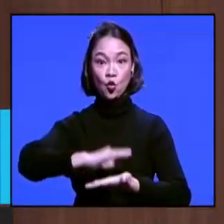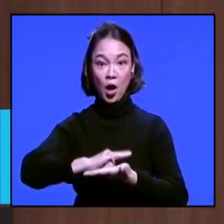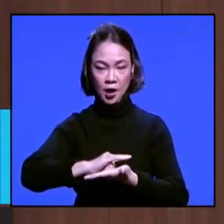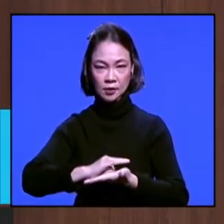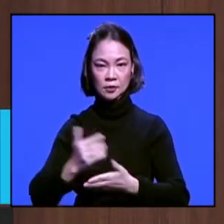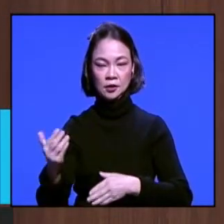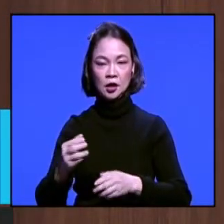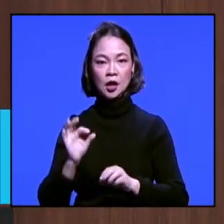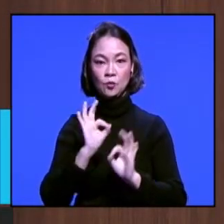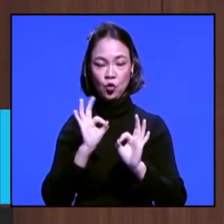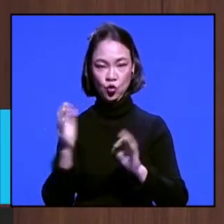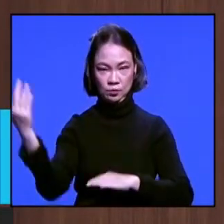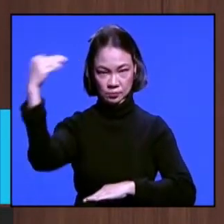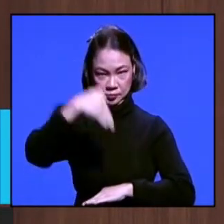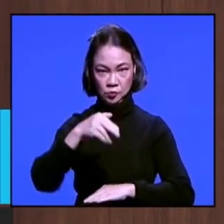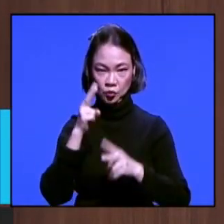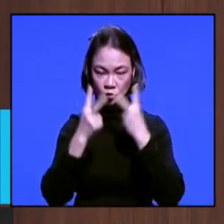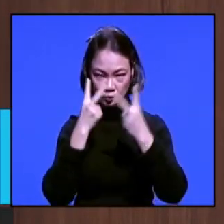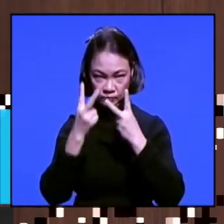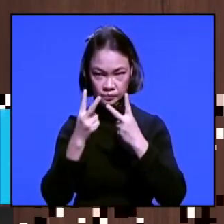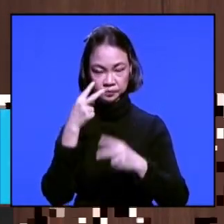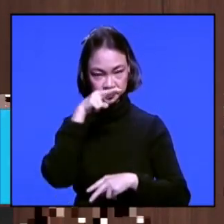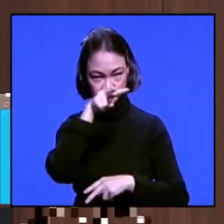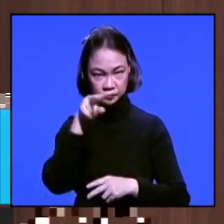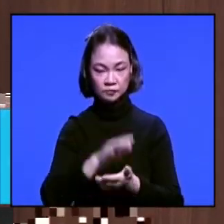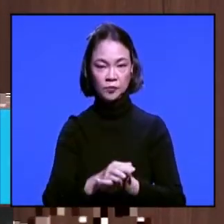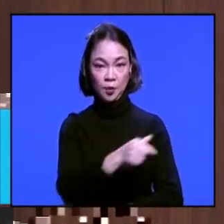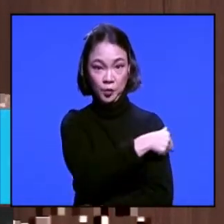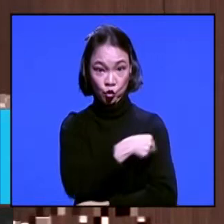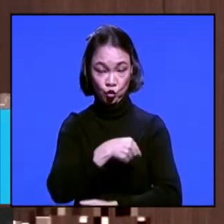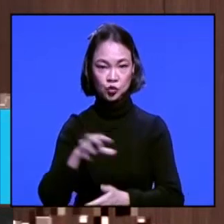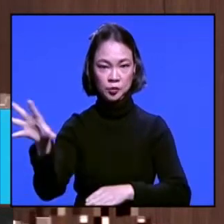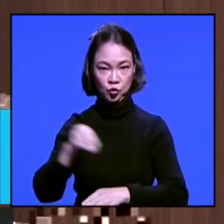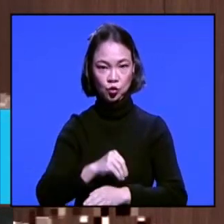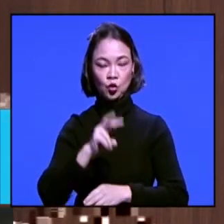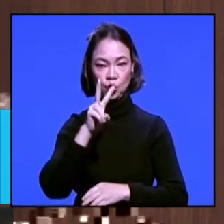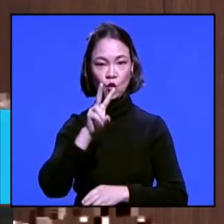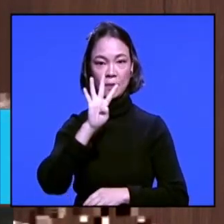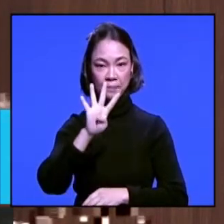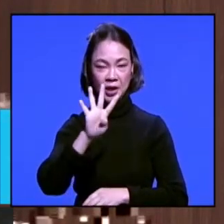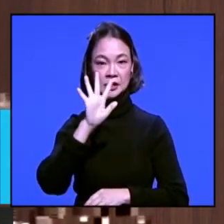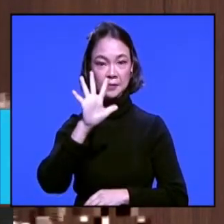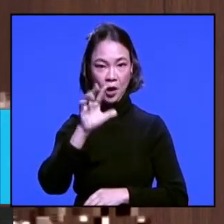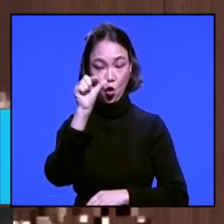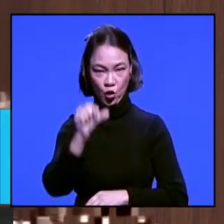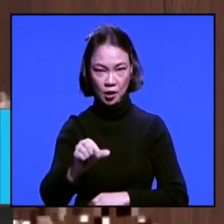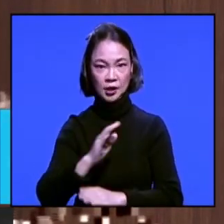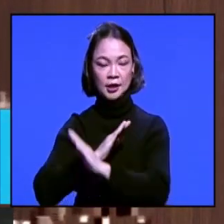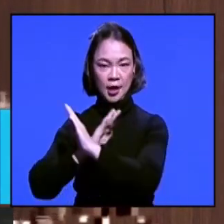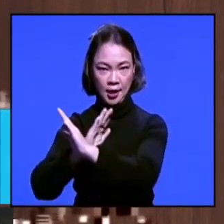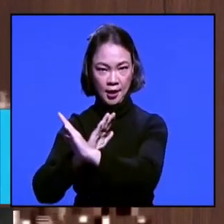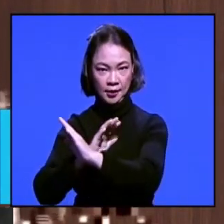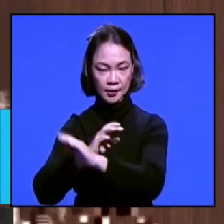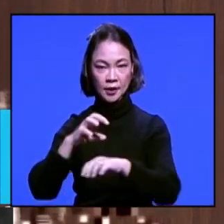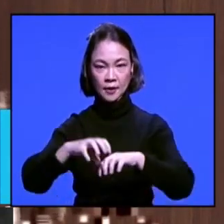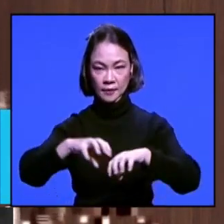Selama masa karantina 14 hari, seluruh WNI dan petugas penjemput, 285 orang, dilarang meninggalkan